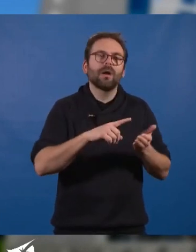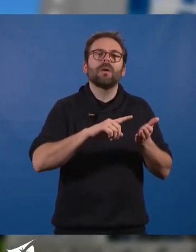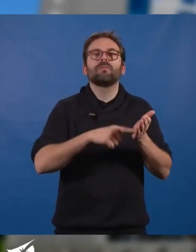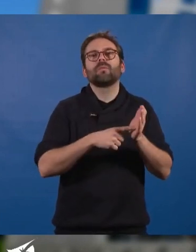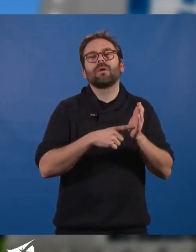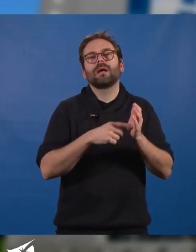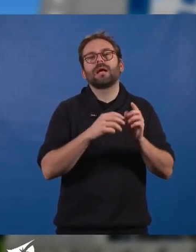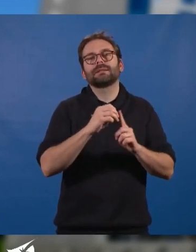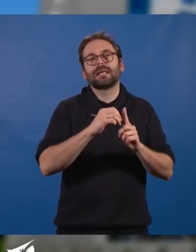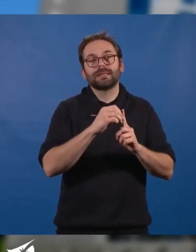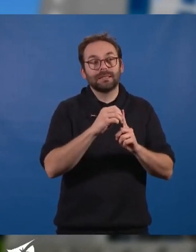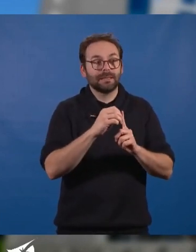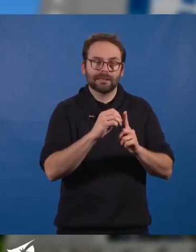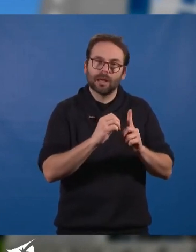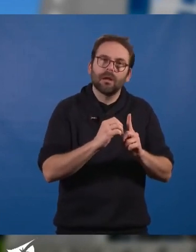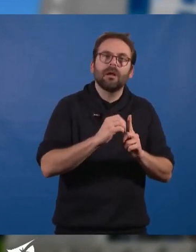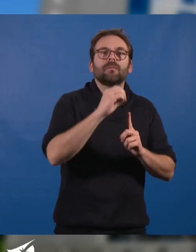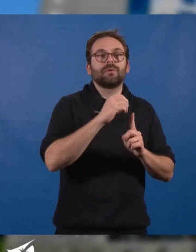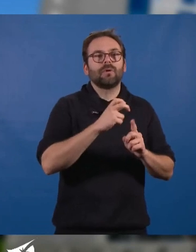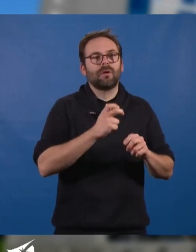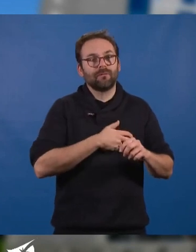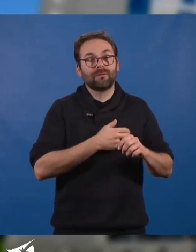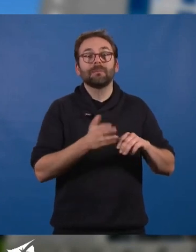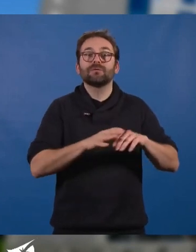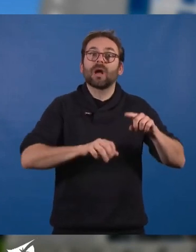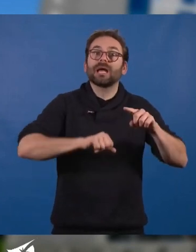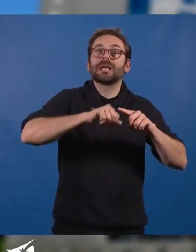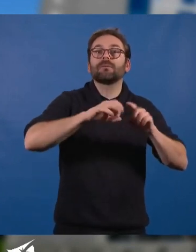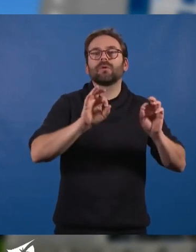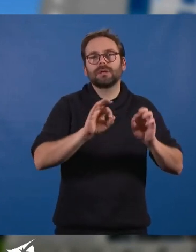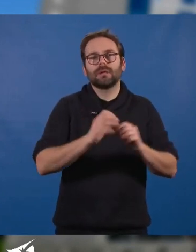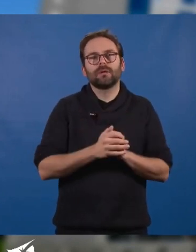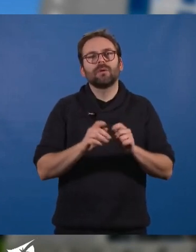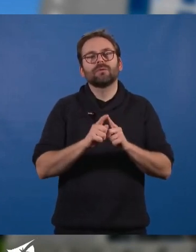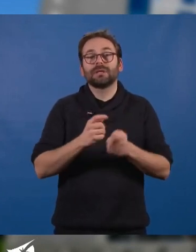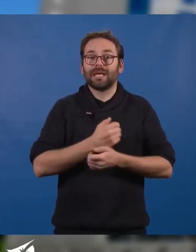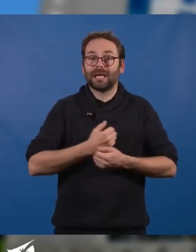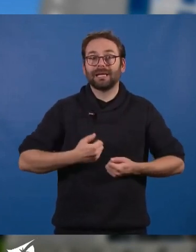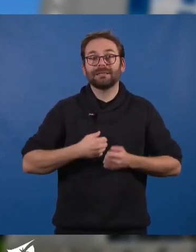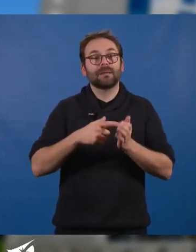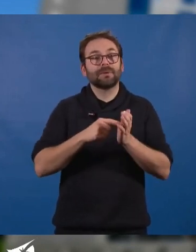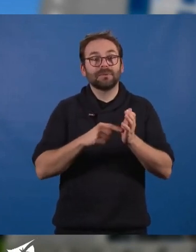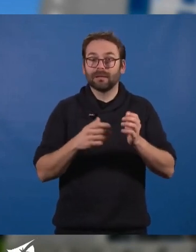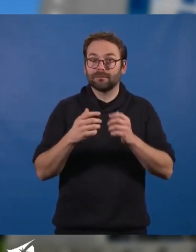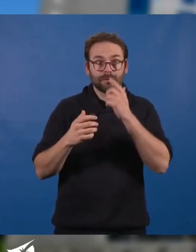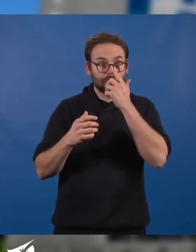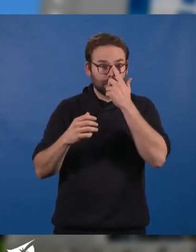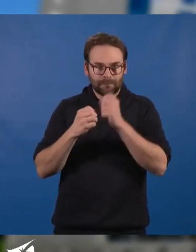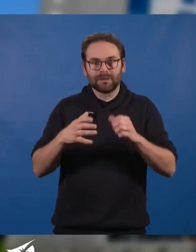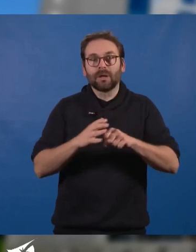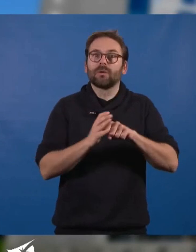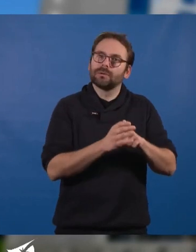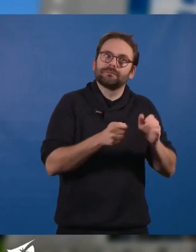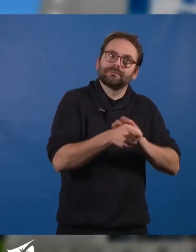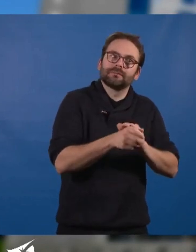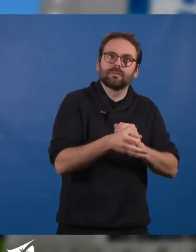passé, sans compensation aucune, une revalorisation du régime indemnitaire voulu par notre majorité de gauche ou encore le